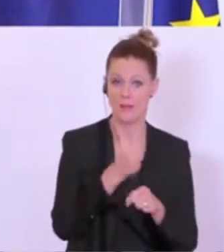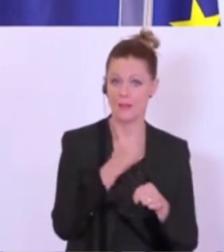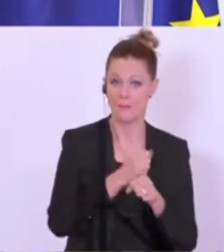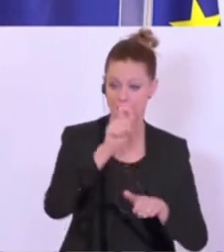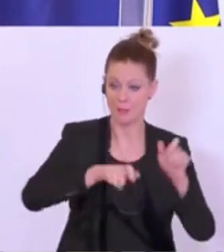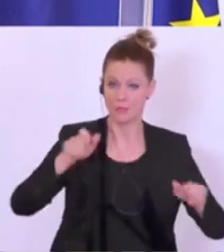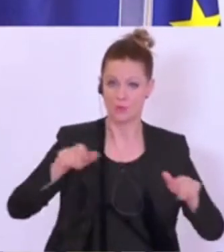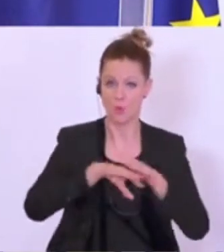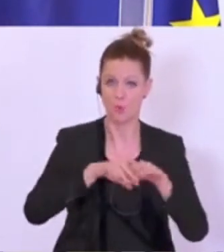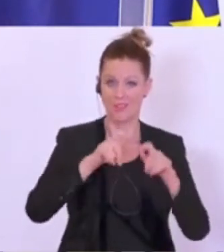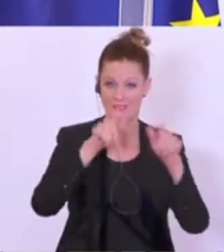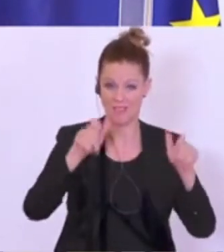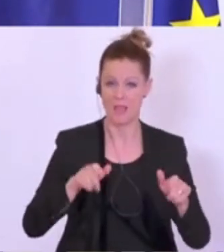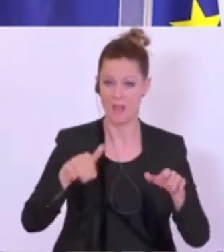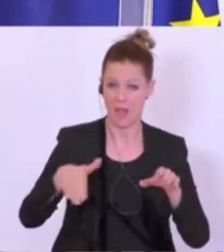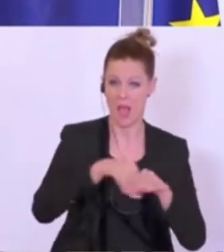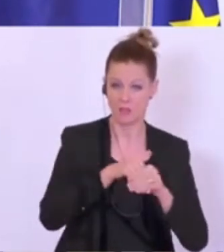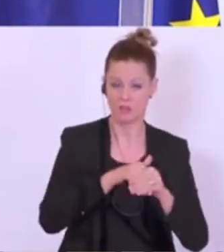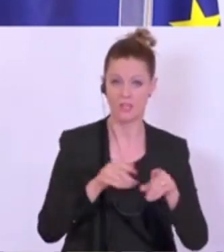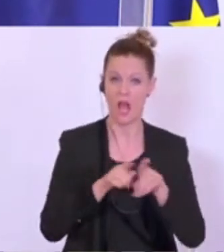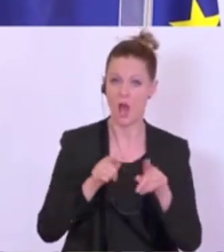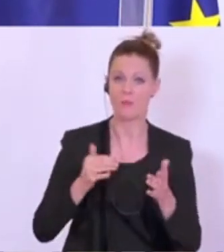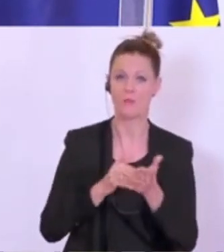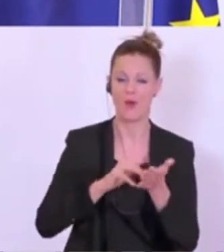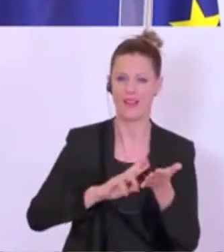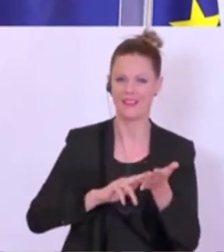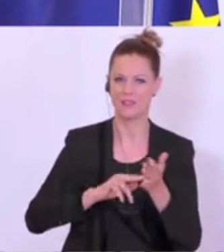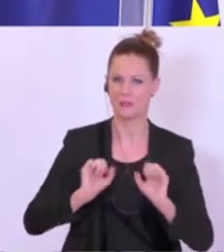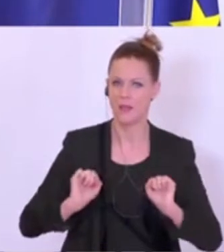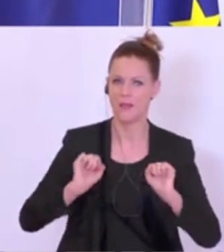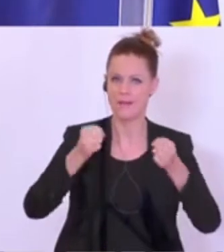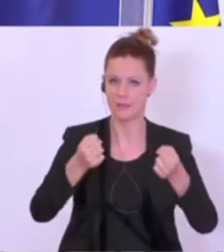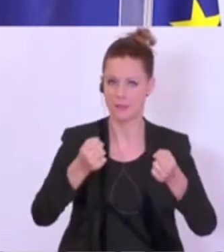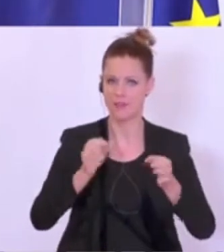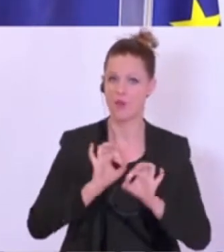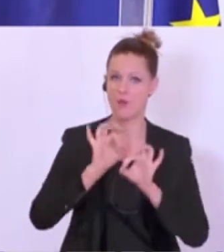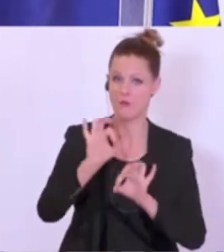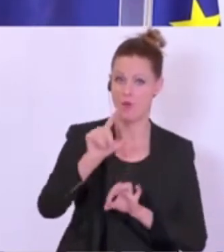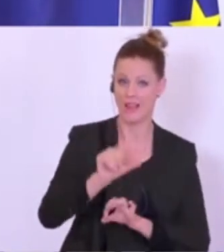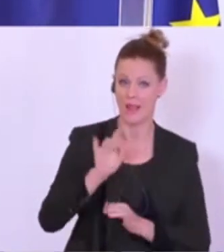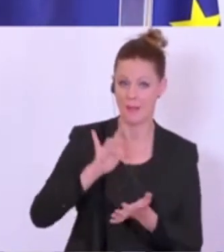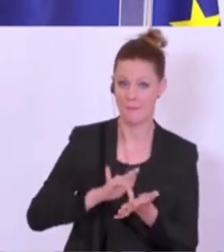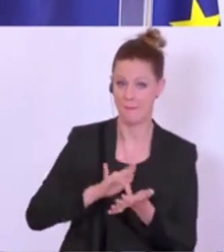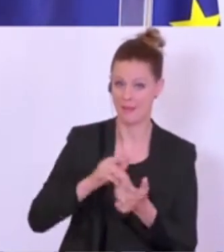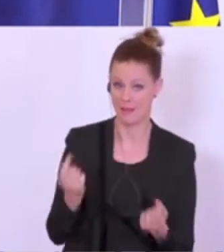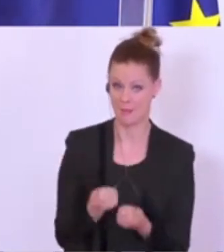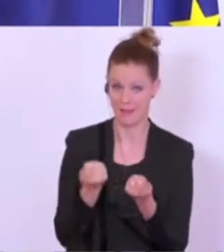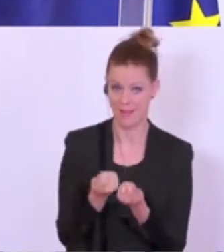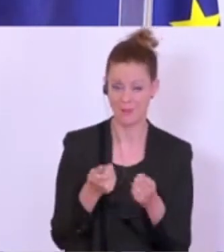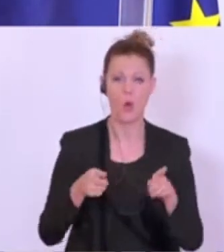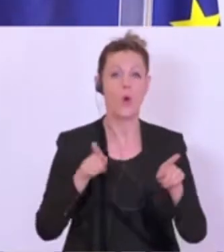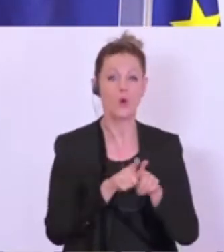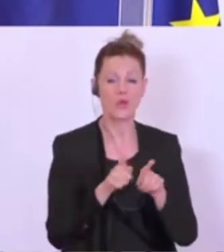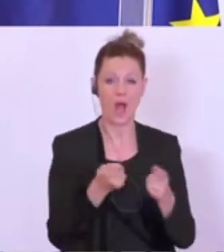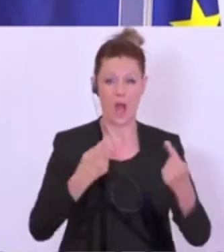Mitarbeiter in den Unternehmen. Wir brauchen Digitalisierungsinitiativen für Klein- und Mittelbetriebe und die